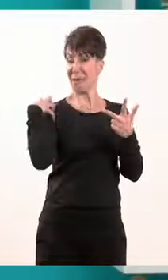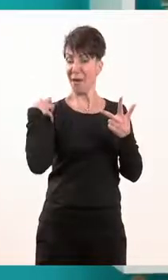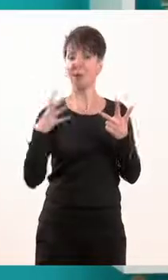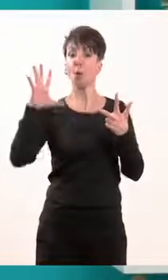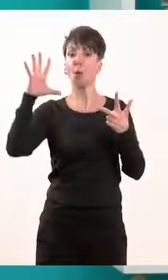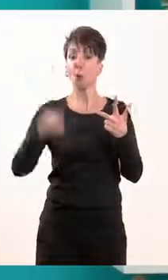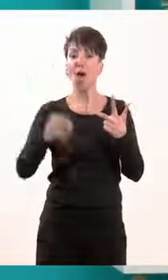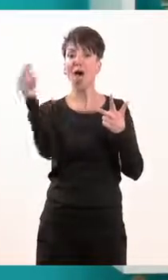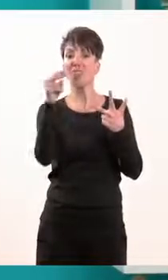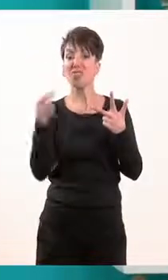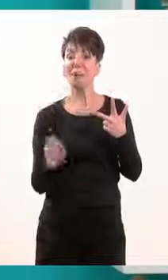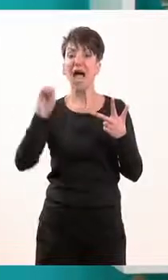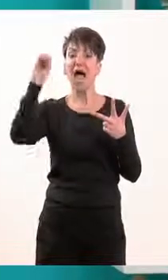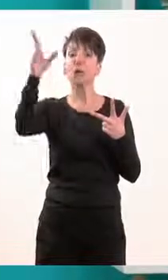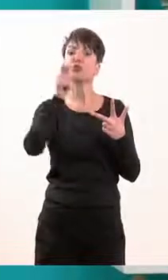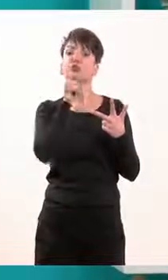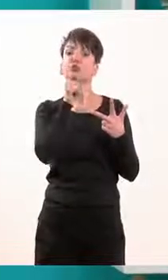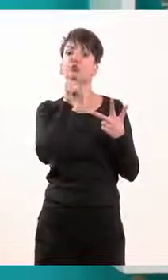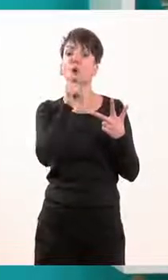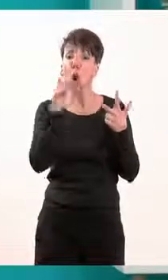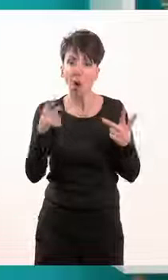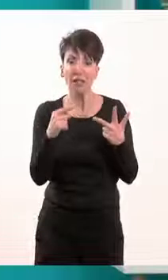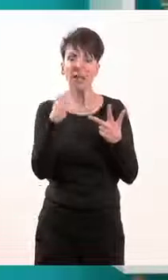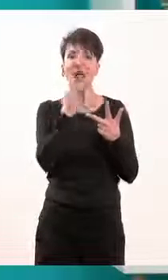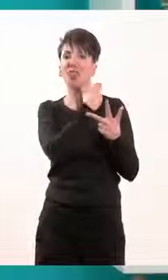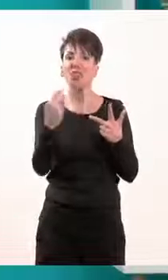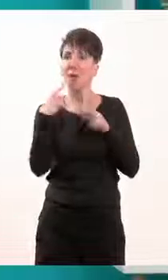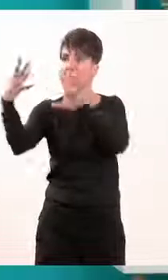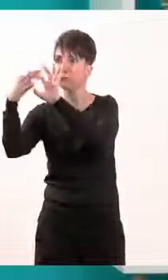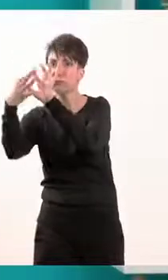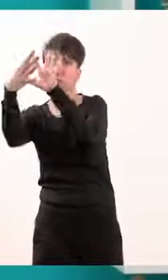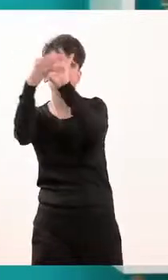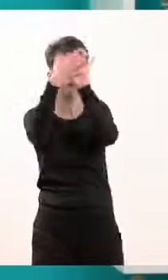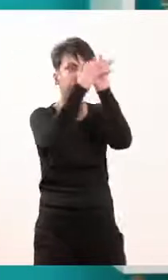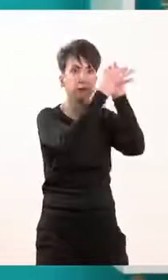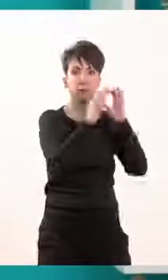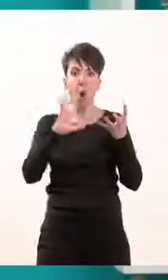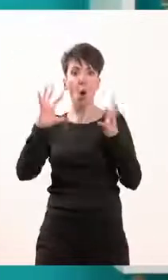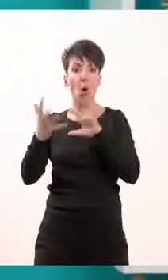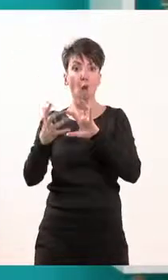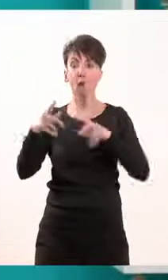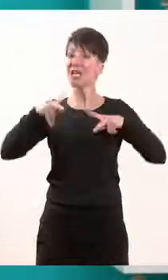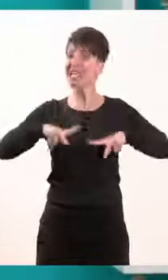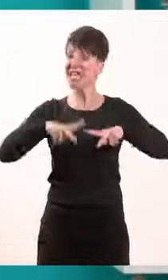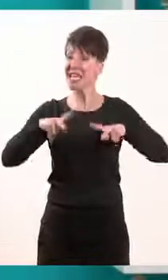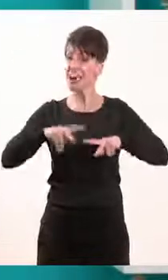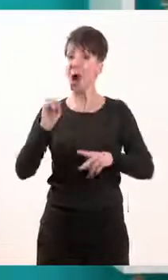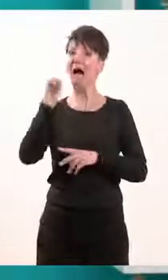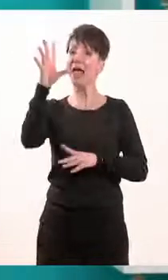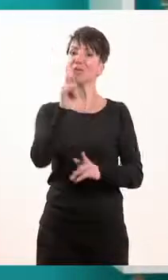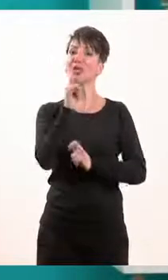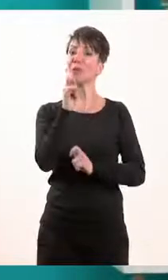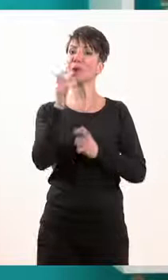υπεύθυνος για τα θέματα εξωτερικής πολιτικής και τις σχέσεις μας με τον υπόλοιπο κόσμο. Είναι ο Υπουργός της